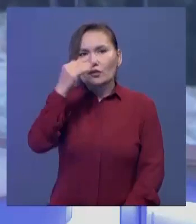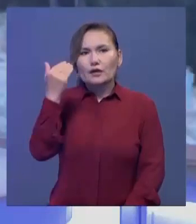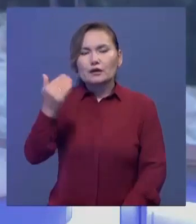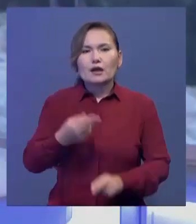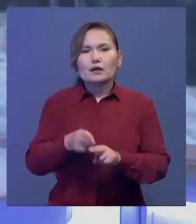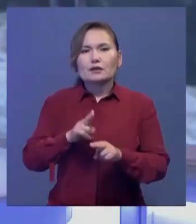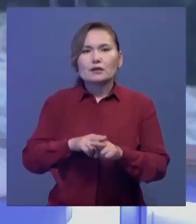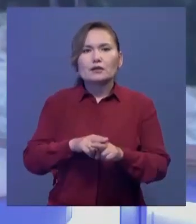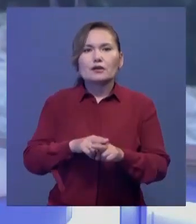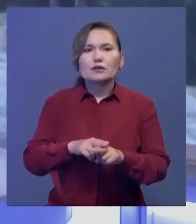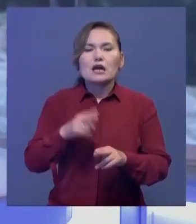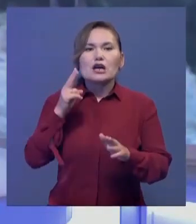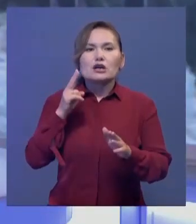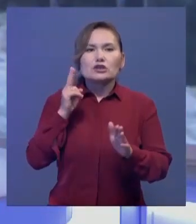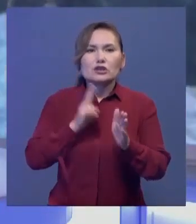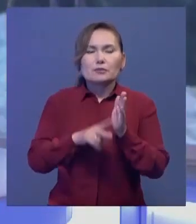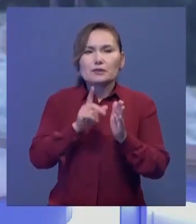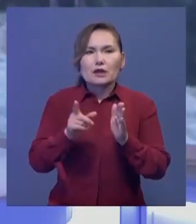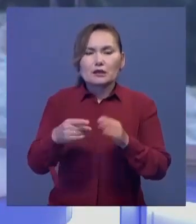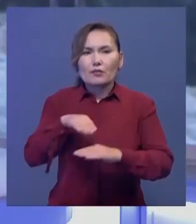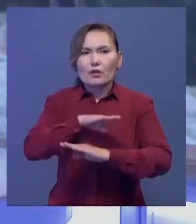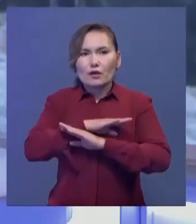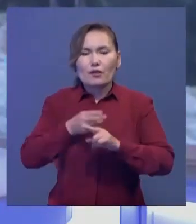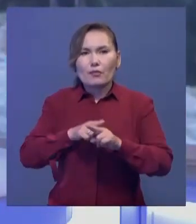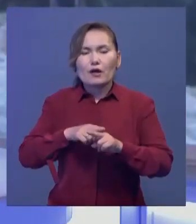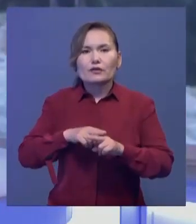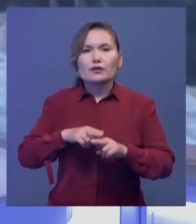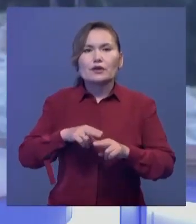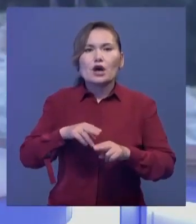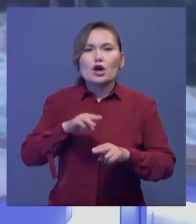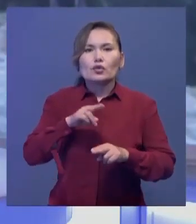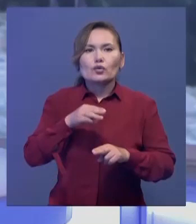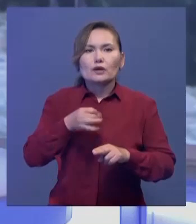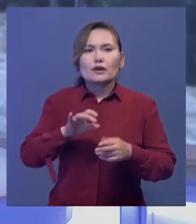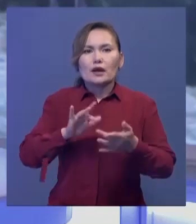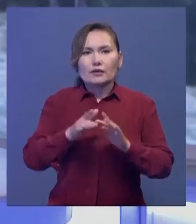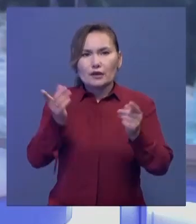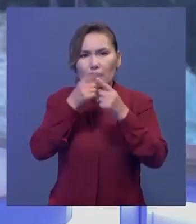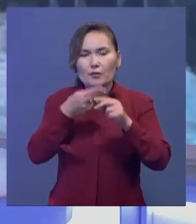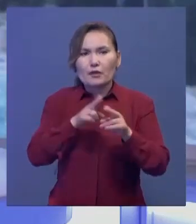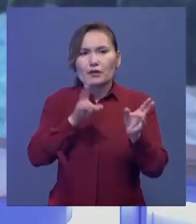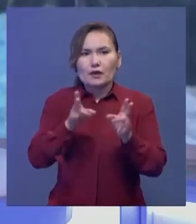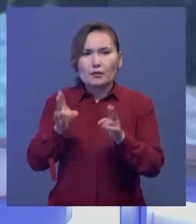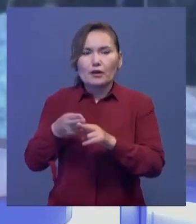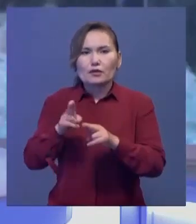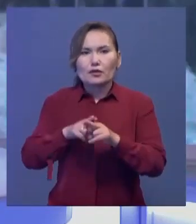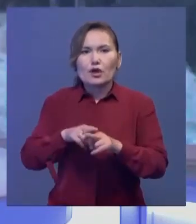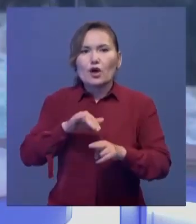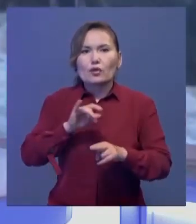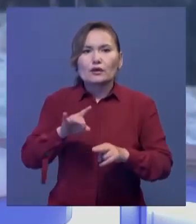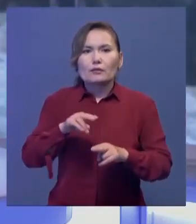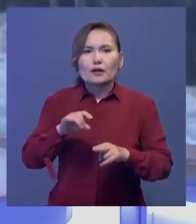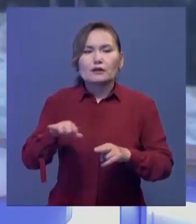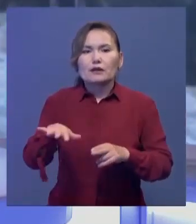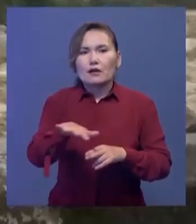Үндістанда жай түсіп, жетпіс адам ажал құшты. Жерілікті Индия Тудей сайтының қабарлауынша құрбандардың жартысынан көбі ұттар